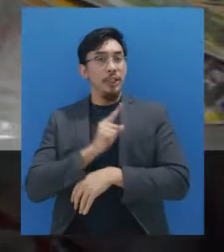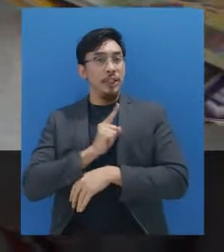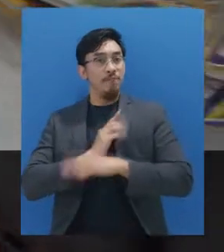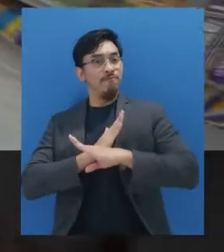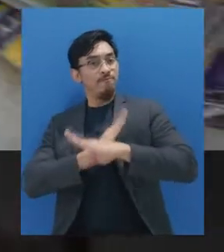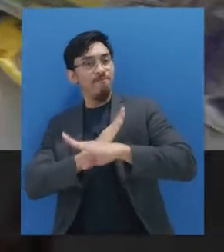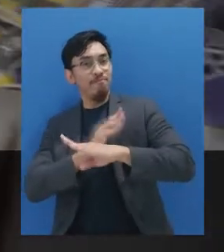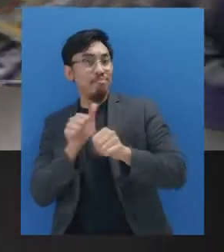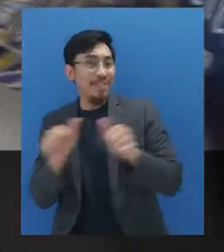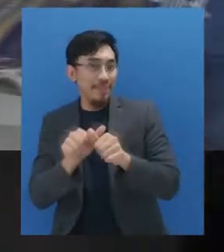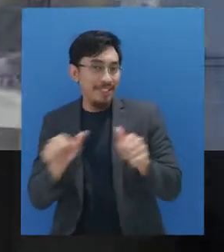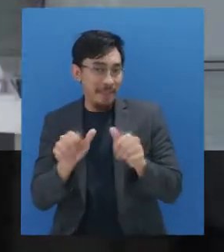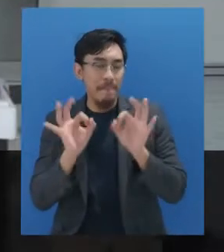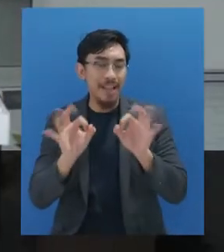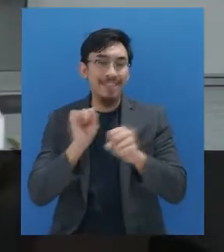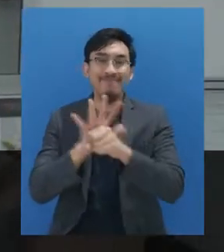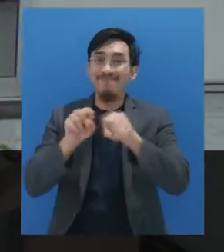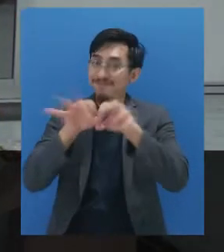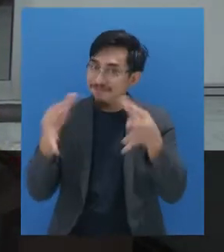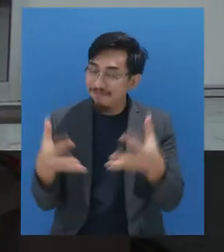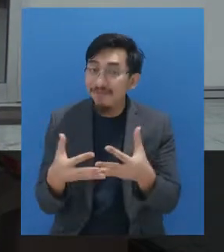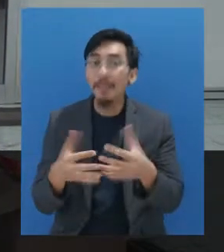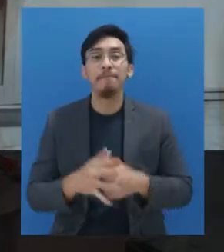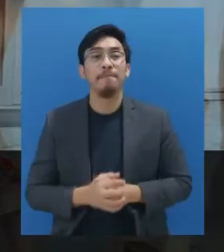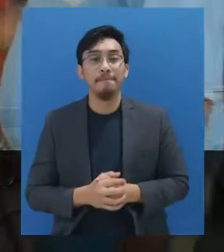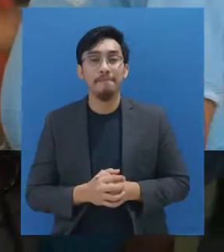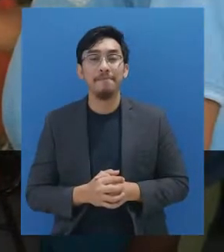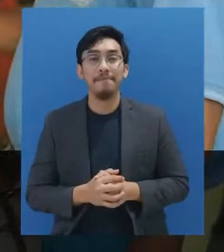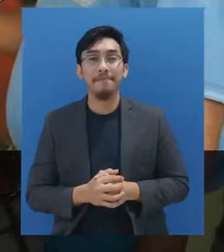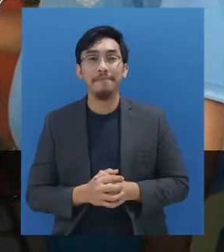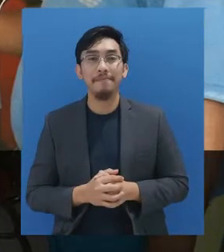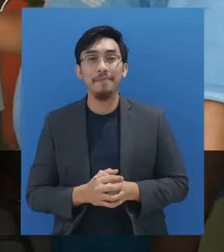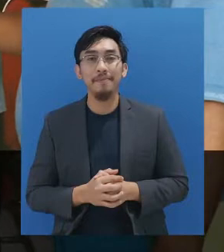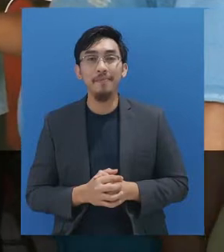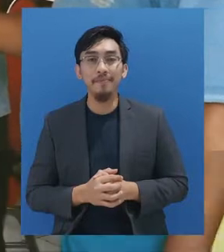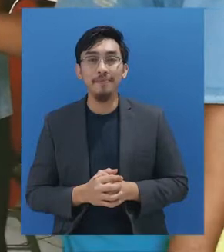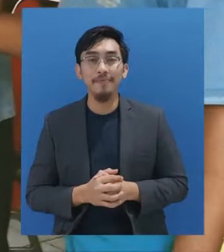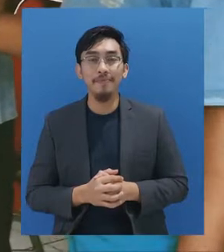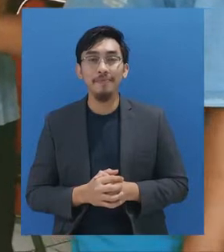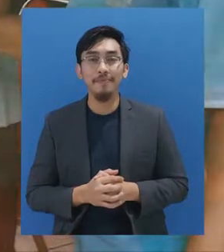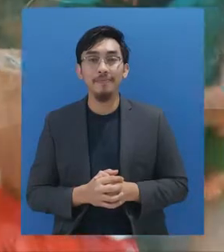sepatu untuk pelindung diri dalam rangka kebersihan di masa pandemi ini.